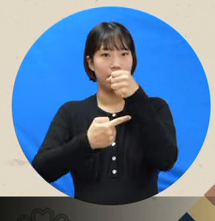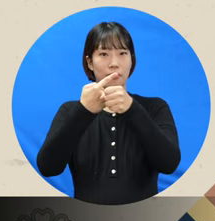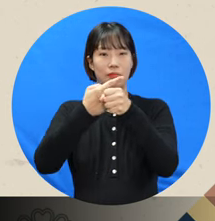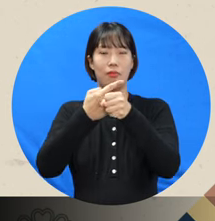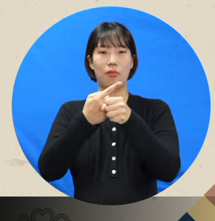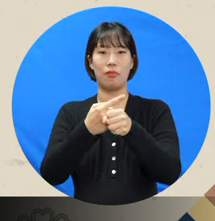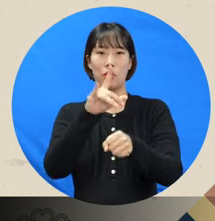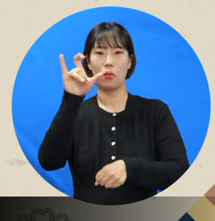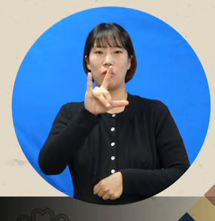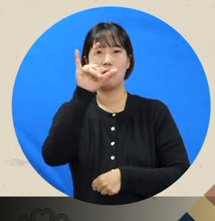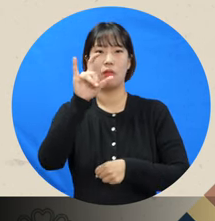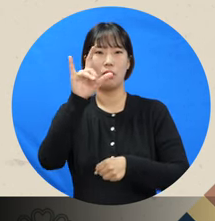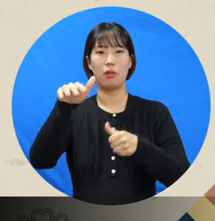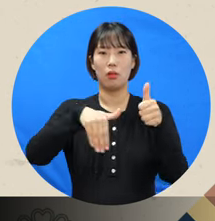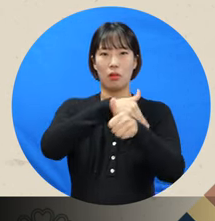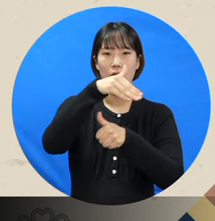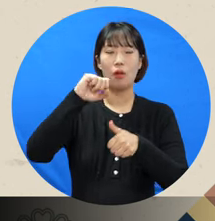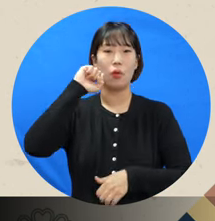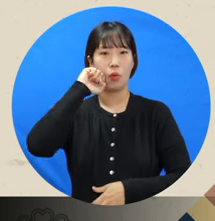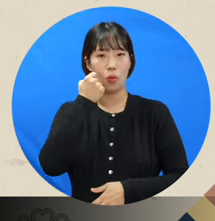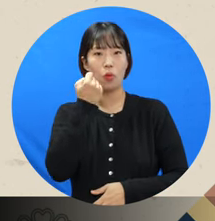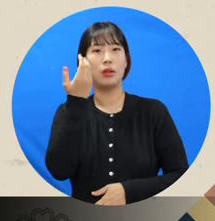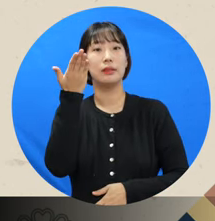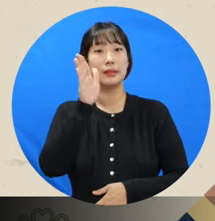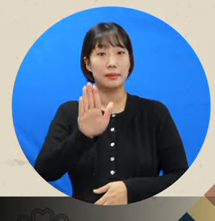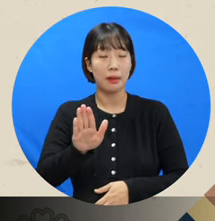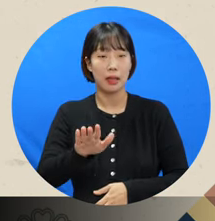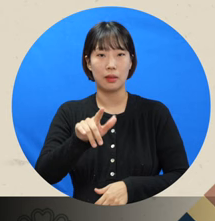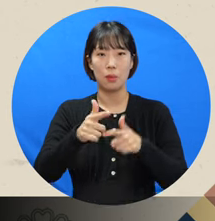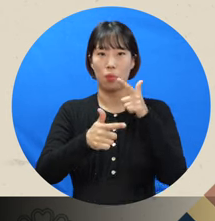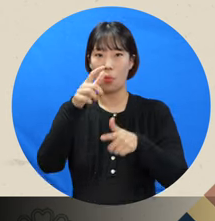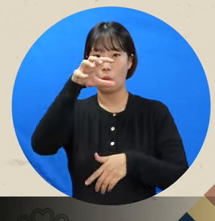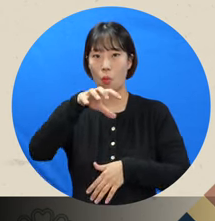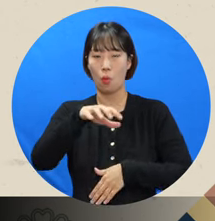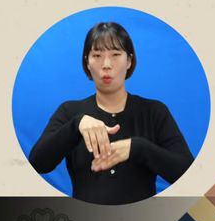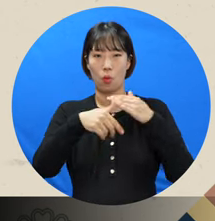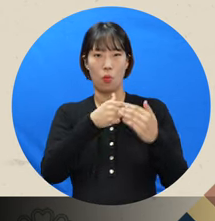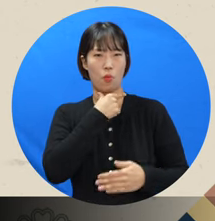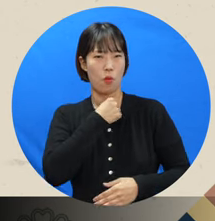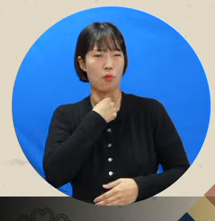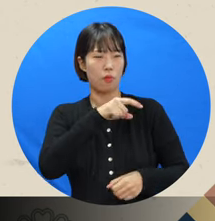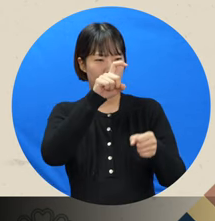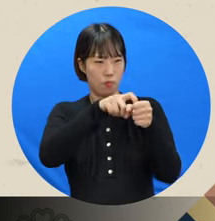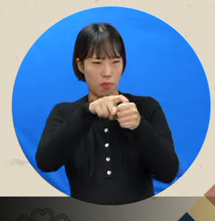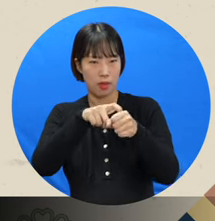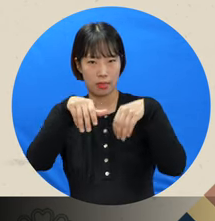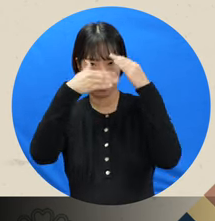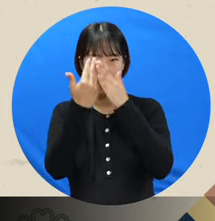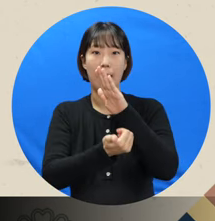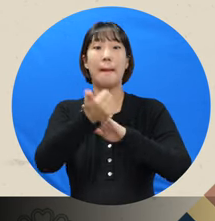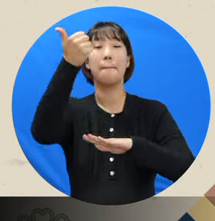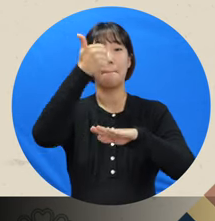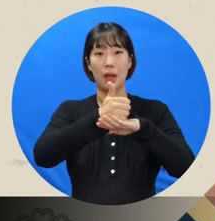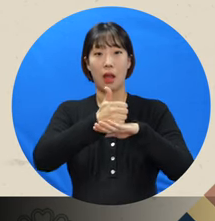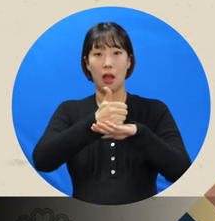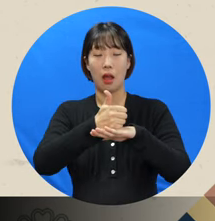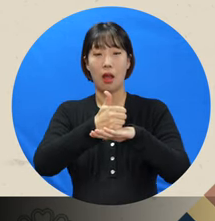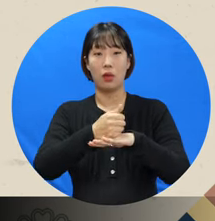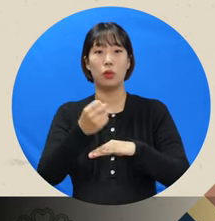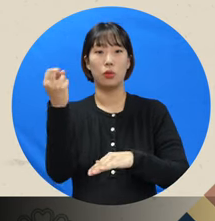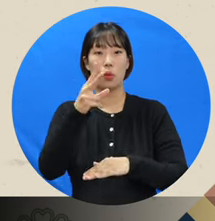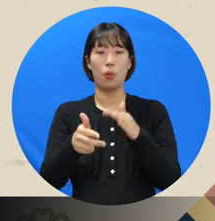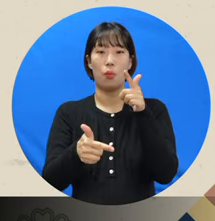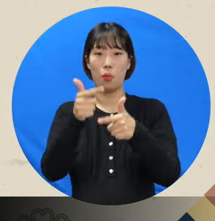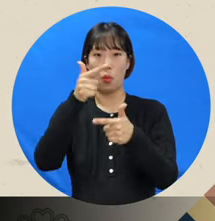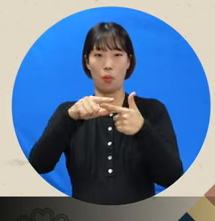코로나 상황 속에서도 우리 목포는 목표했던 바를 모두 이뤄내면서 도시 경쟁력과 브랜드